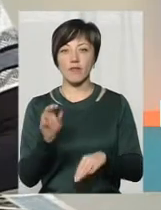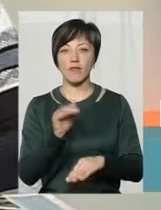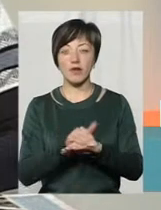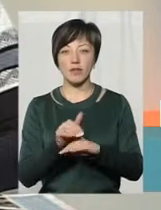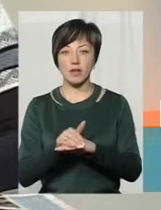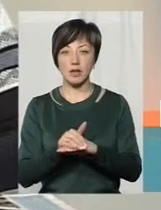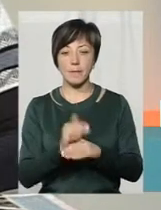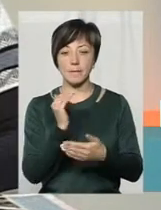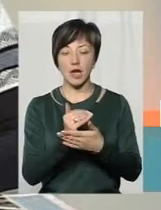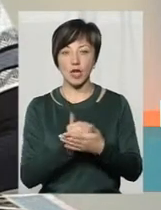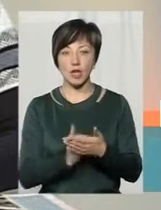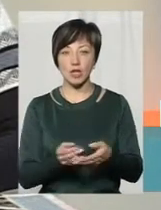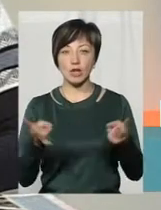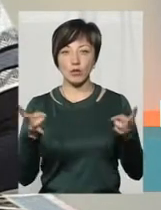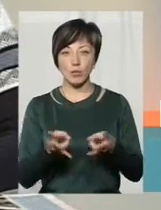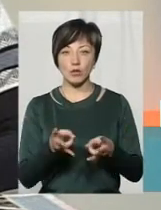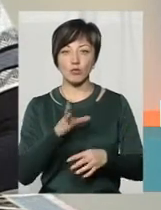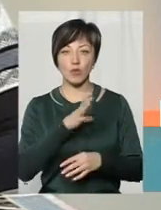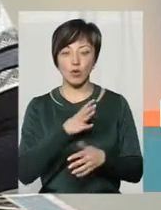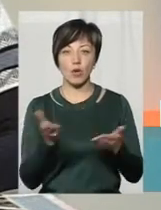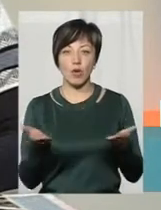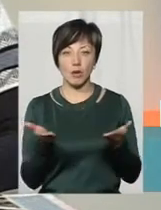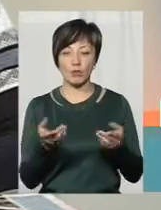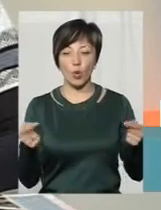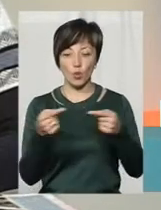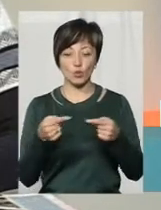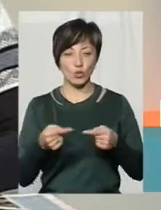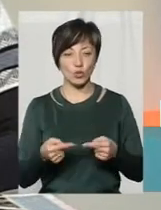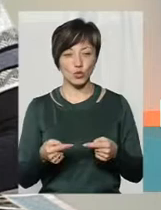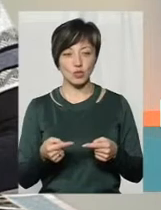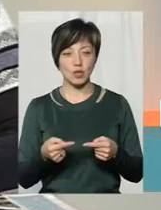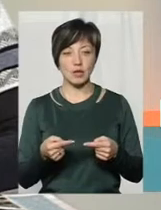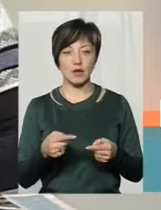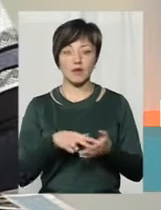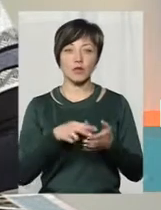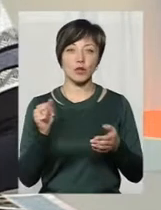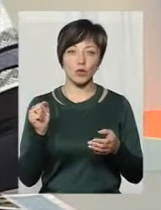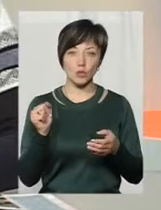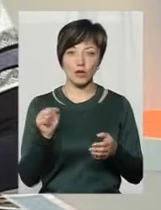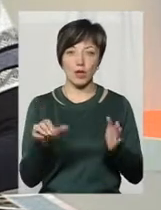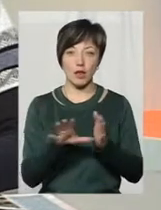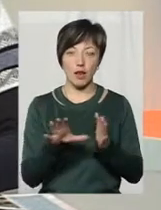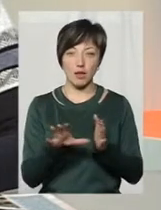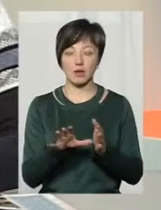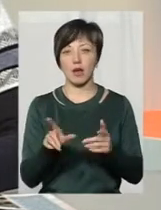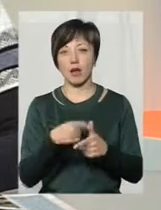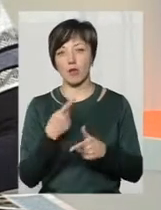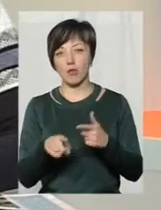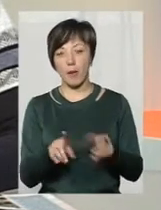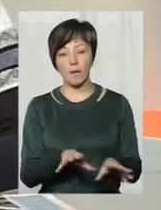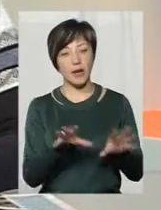мережі, які необхідно було якось узгоджувати і відключення електроносіїв або